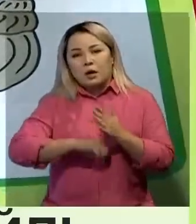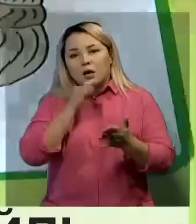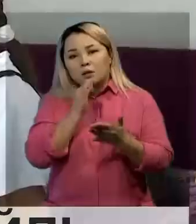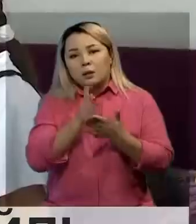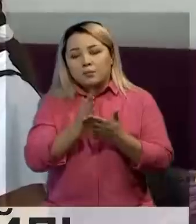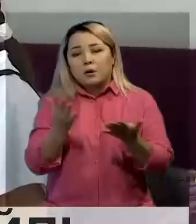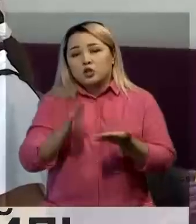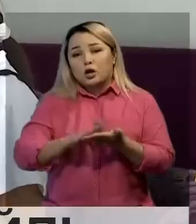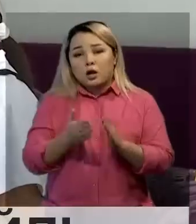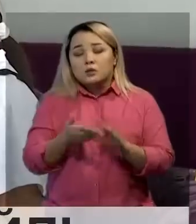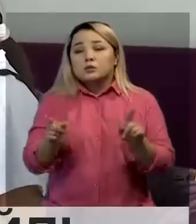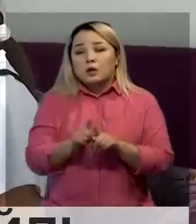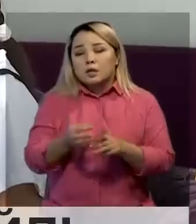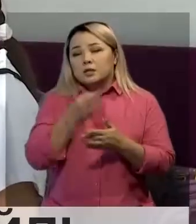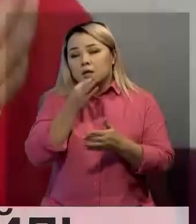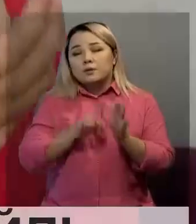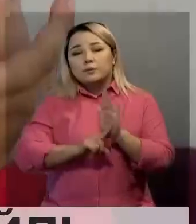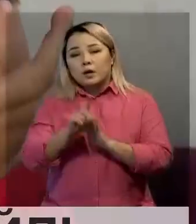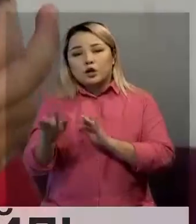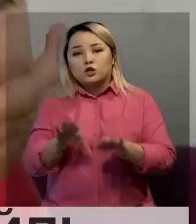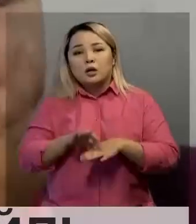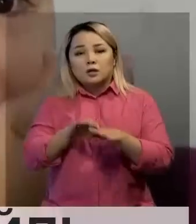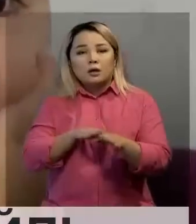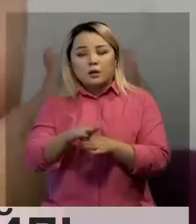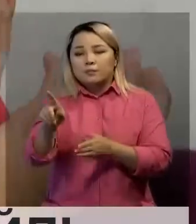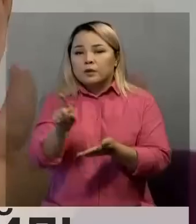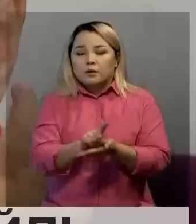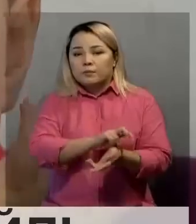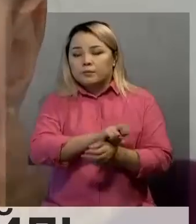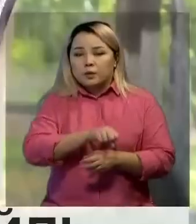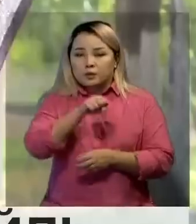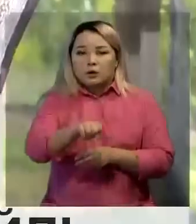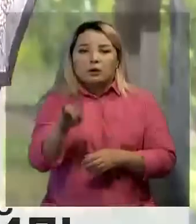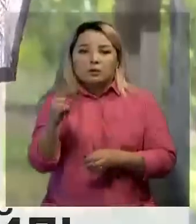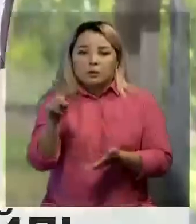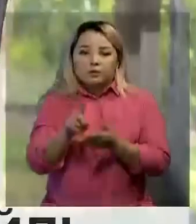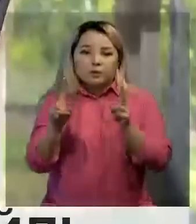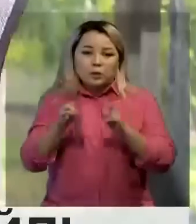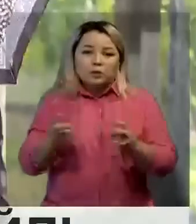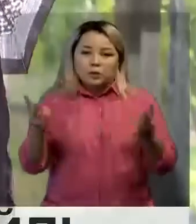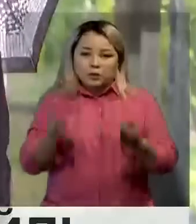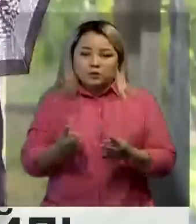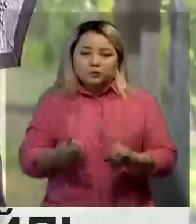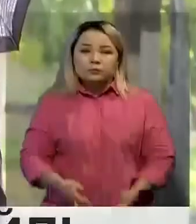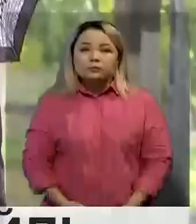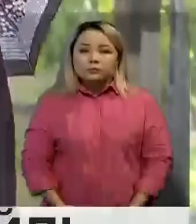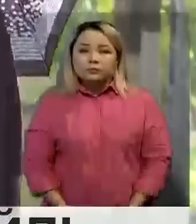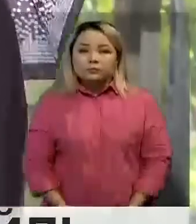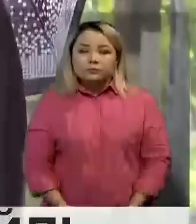Сондықтан қандай жағдайда да ерте бастан шара ғолданған ауызал. Мерей байет, Руслан Ағатылла, Хабар 24, Тараз.